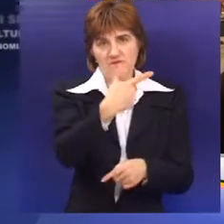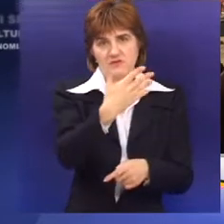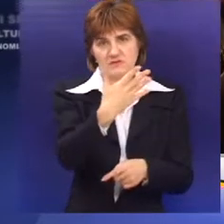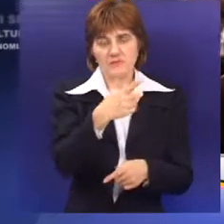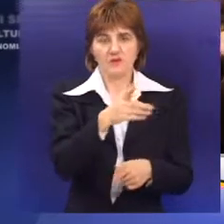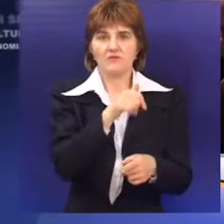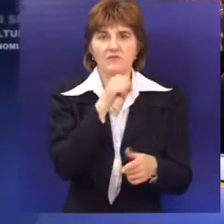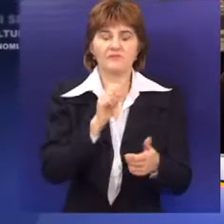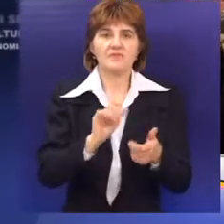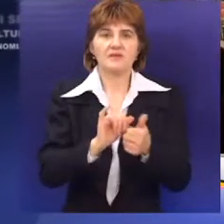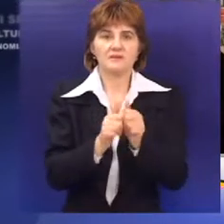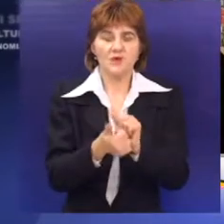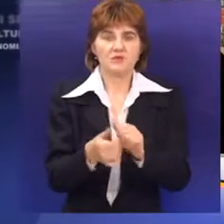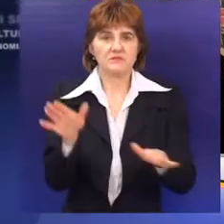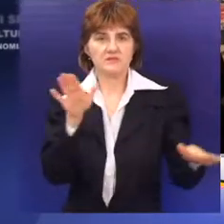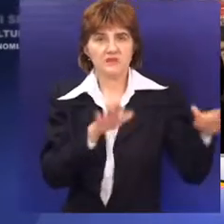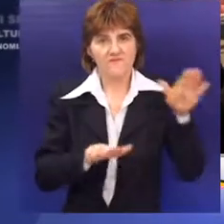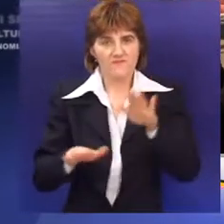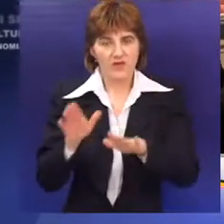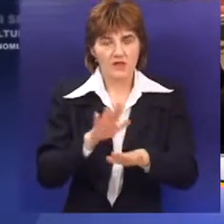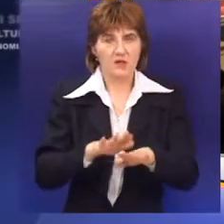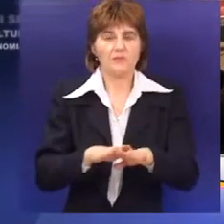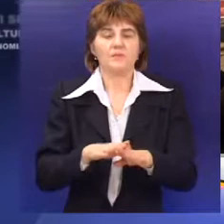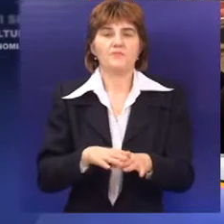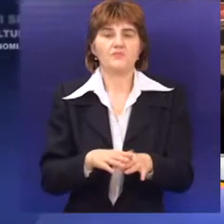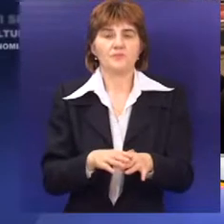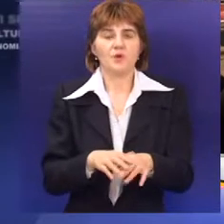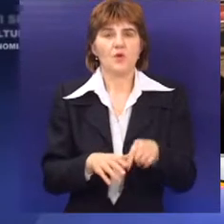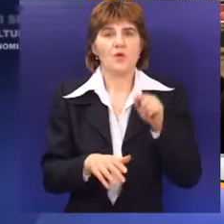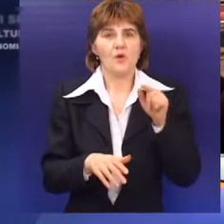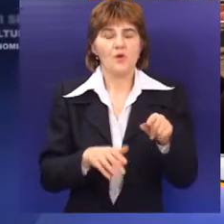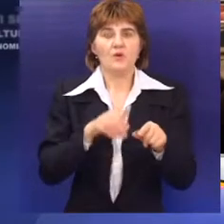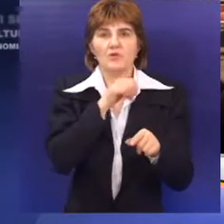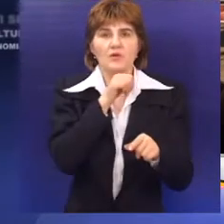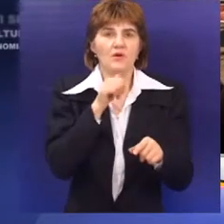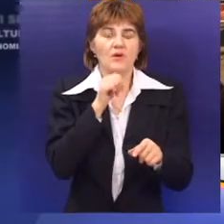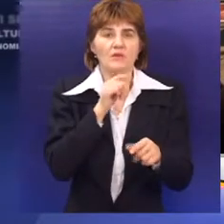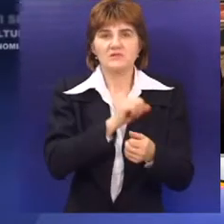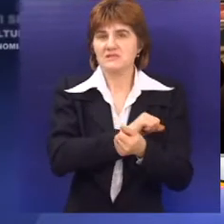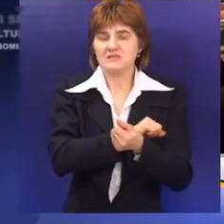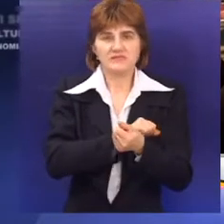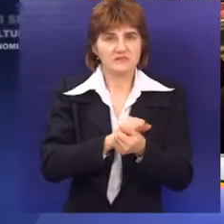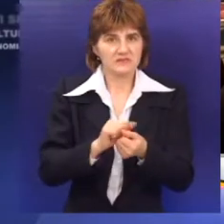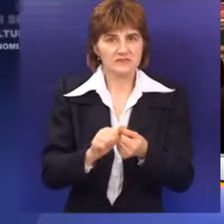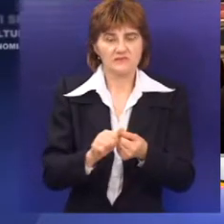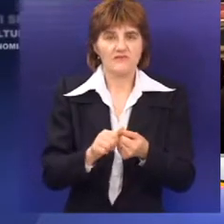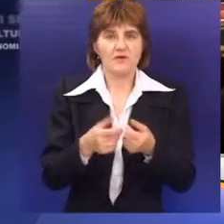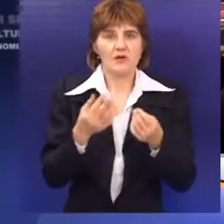uglavnom za vaterpoliste i za plivače namenjen. On je projektovan po svim